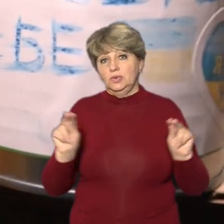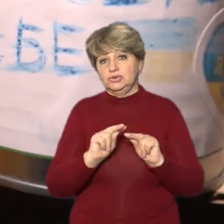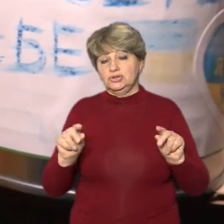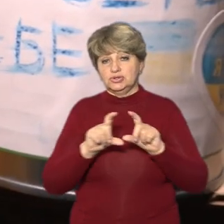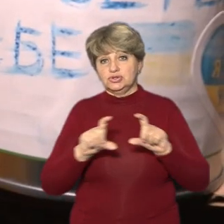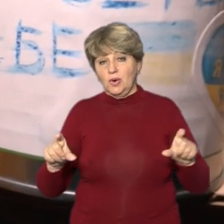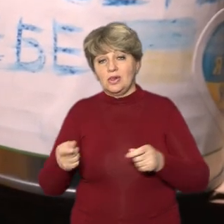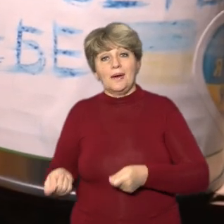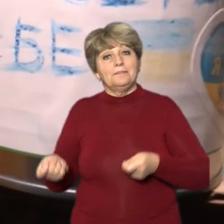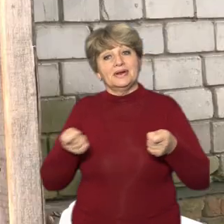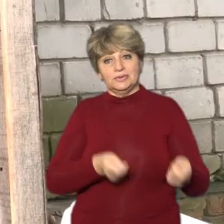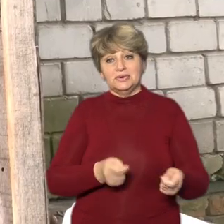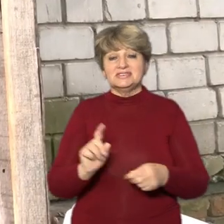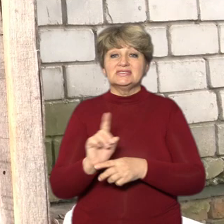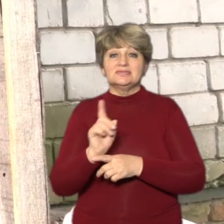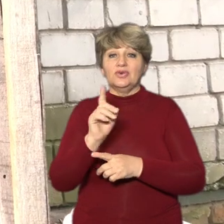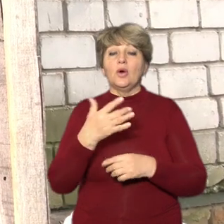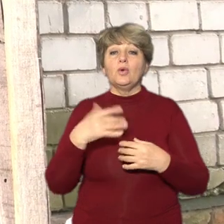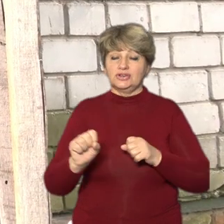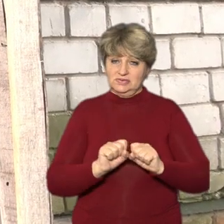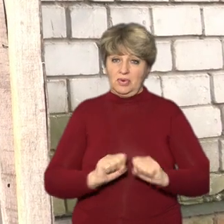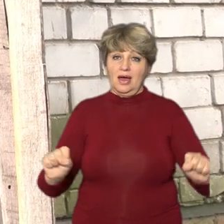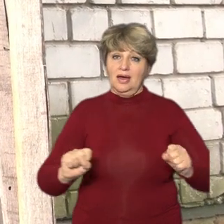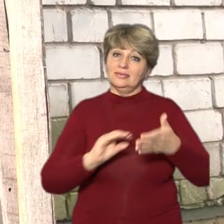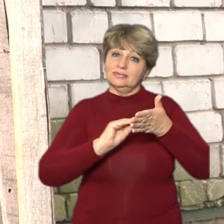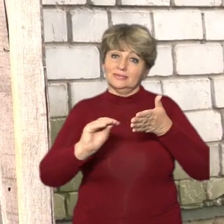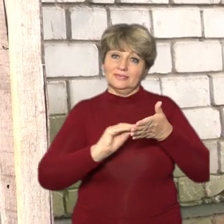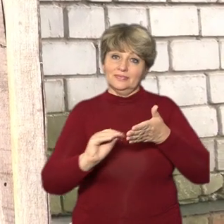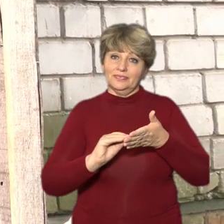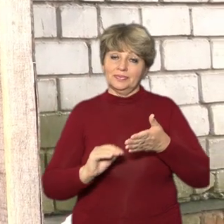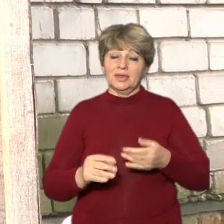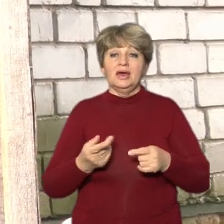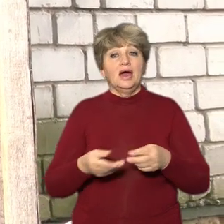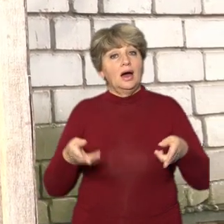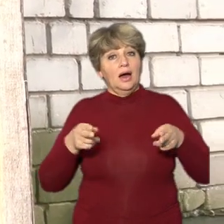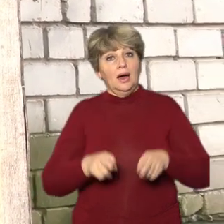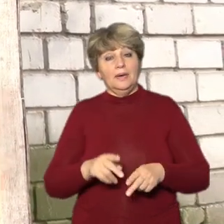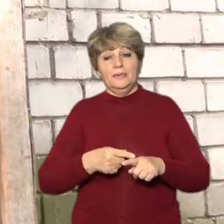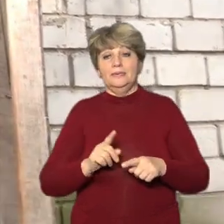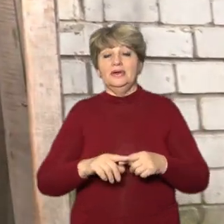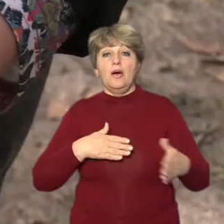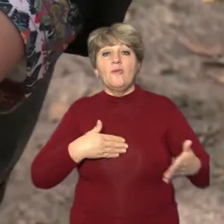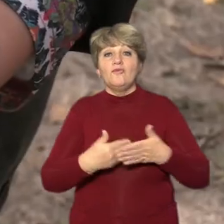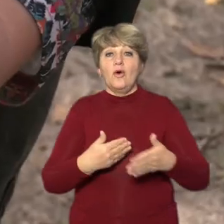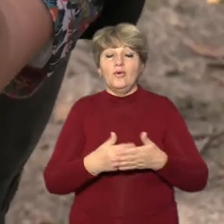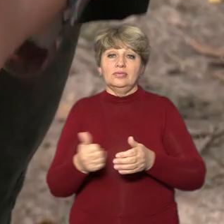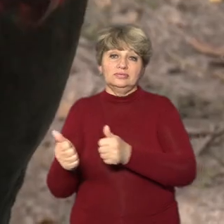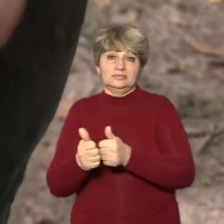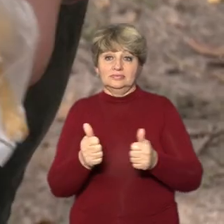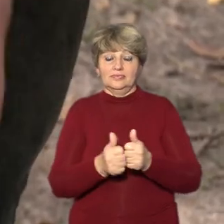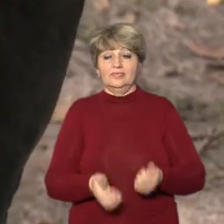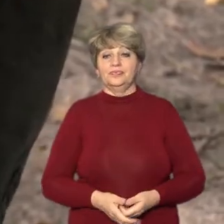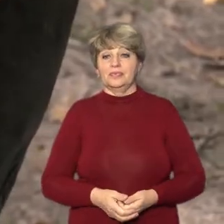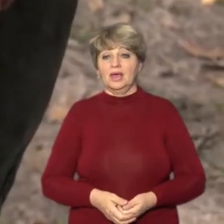патріотичними написами. Віск та недогарки свічок охочі допомогти залишають під вирітьми волонтерки. Бабушки